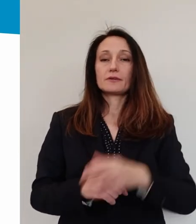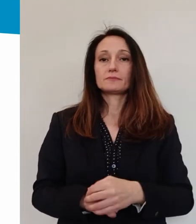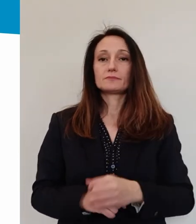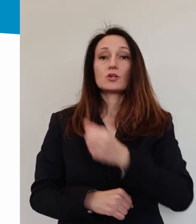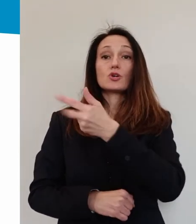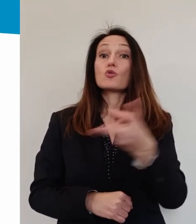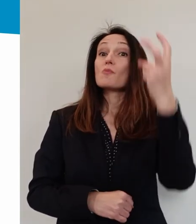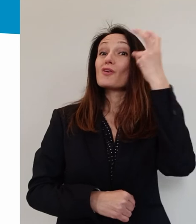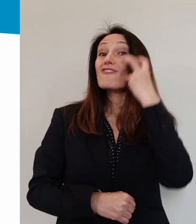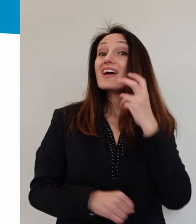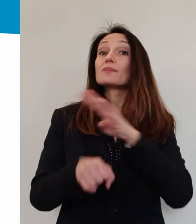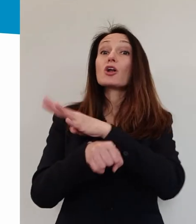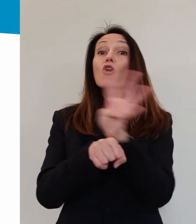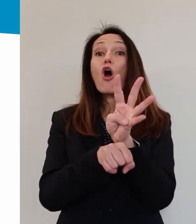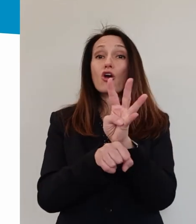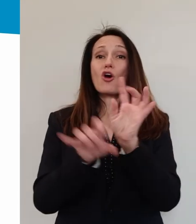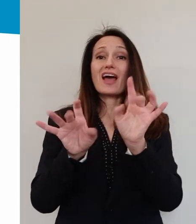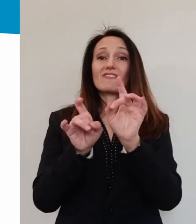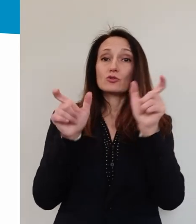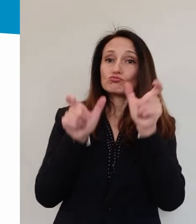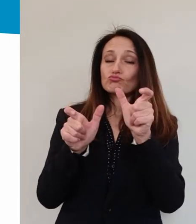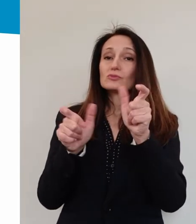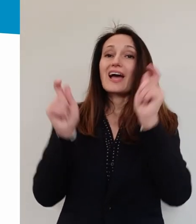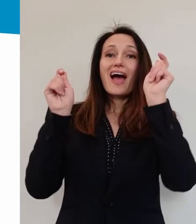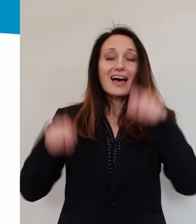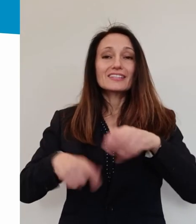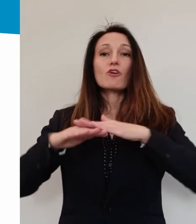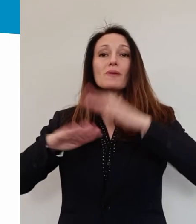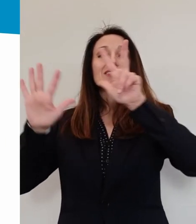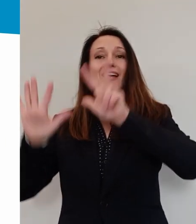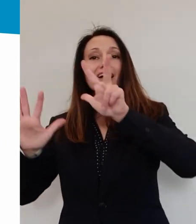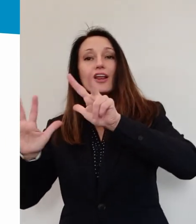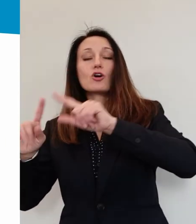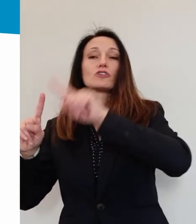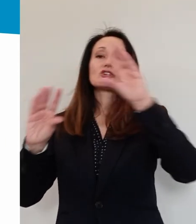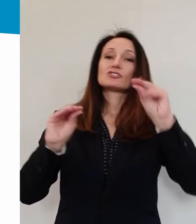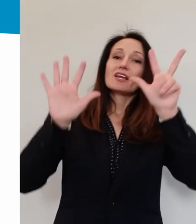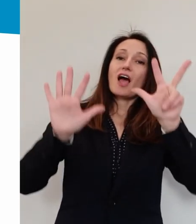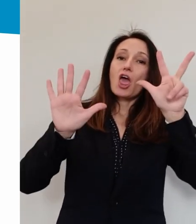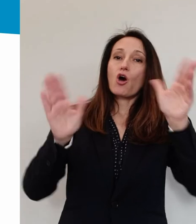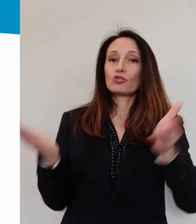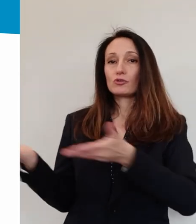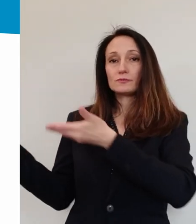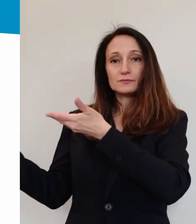800-9366-77 www.un.in...it